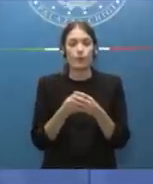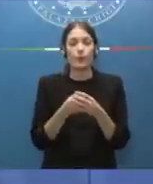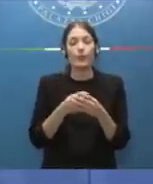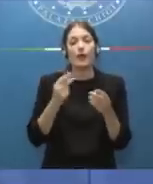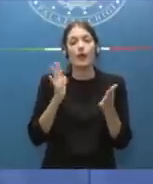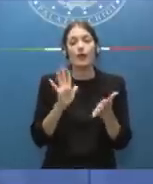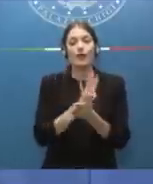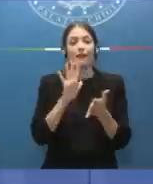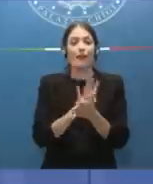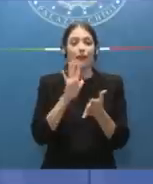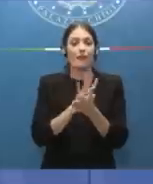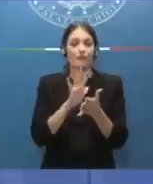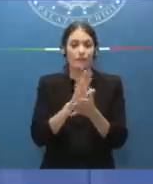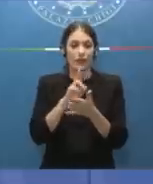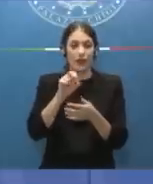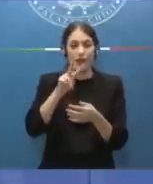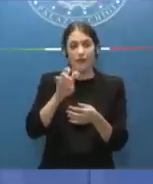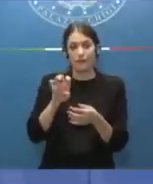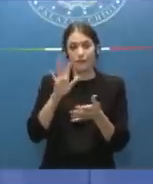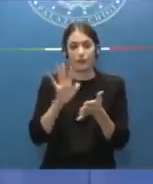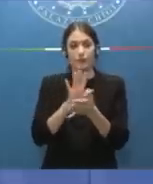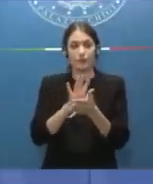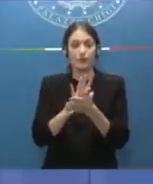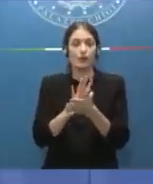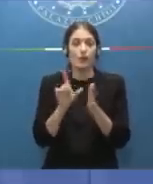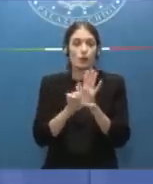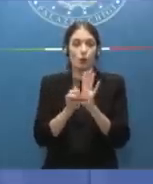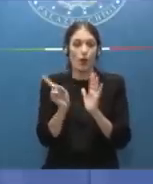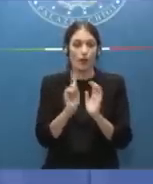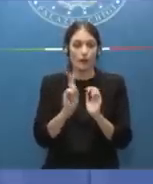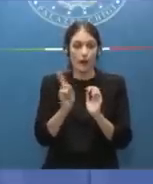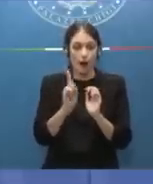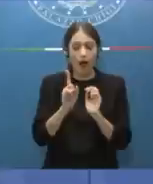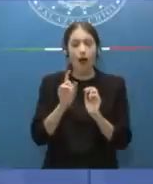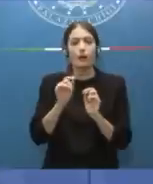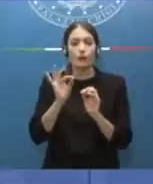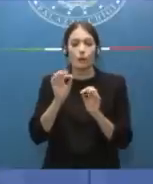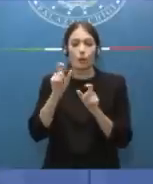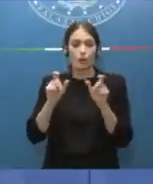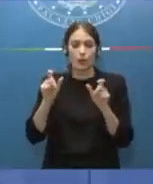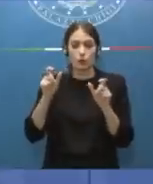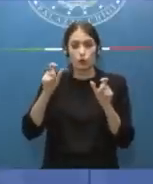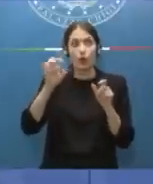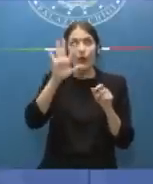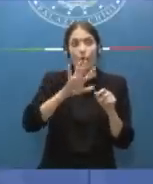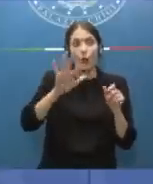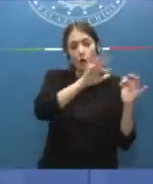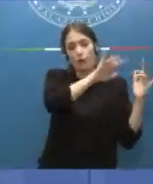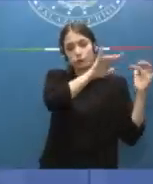party illegale organizzato sul nostro territorio nazionale che vede persone in molti casi arrivare da mezza Europa